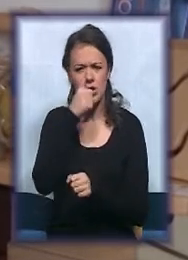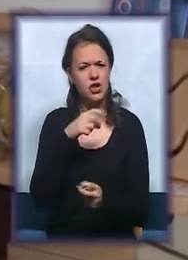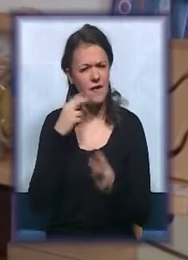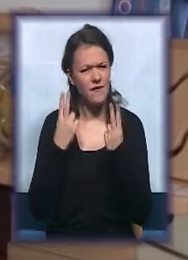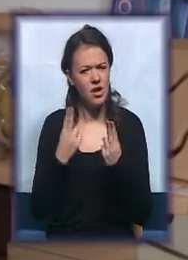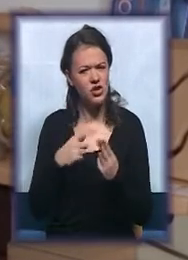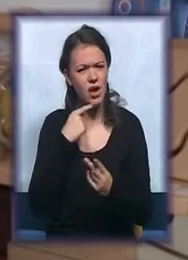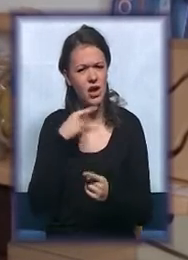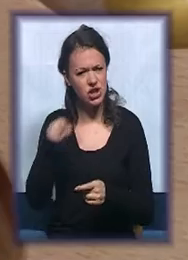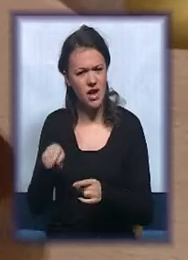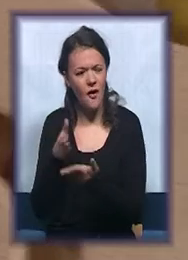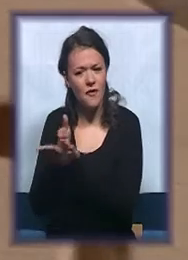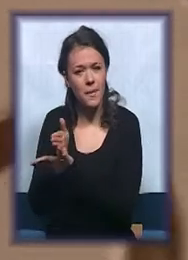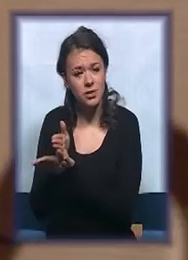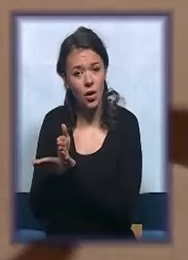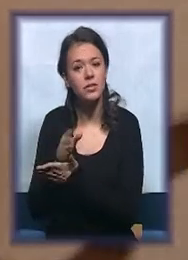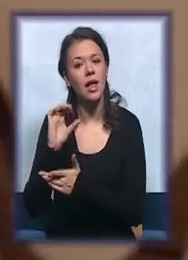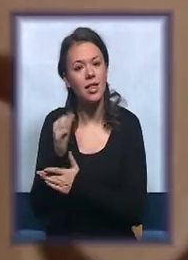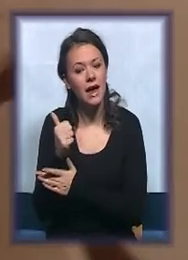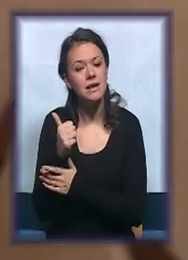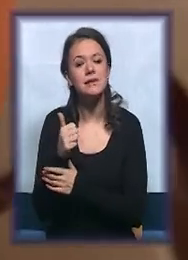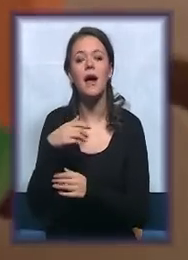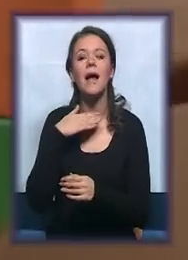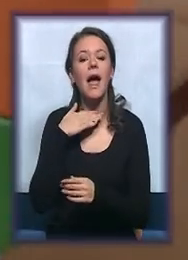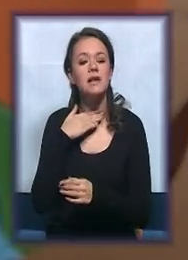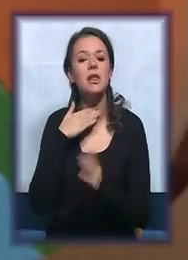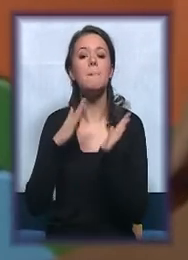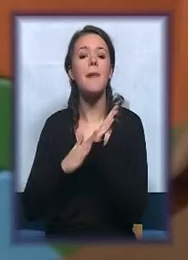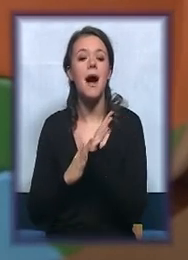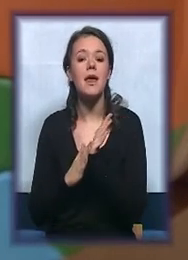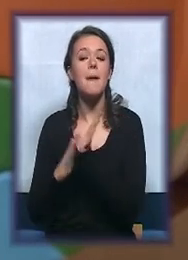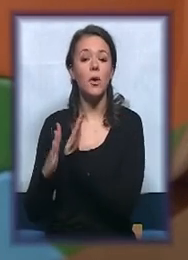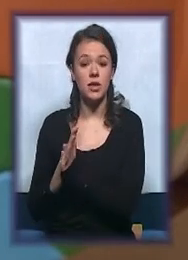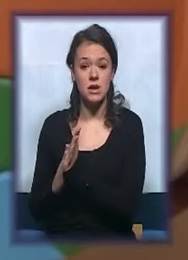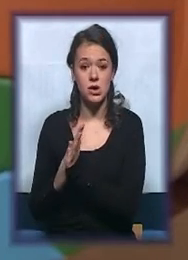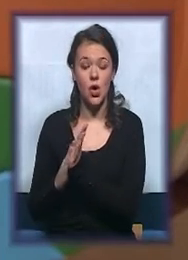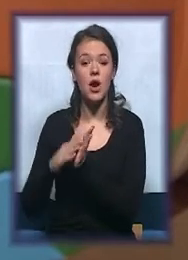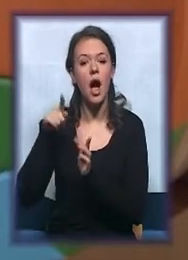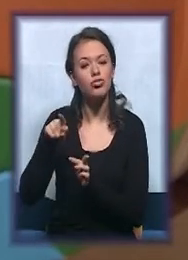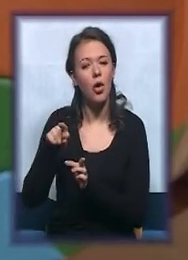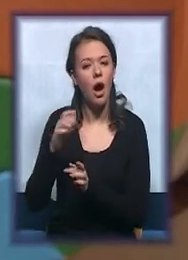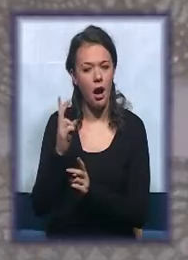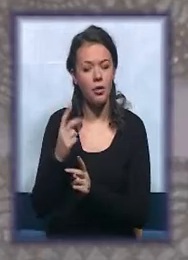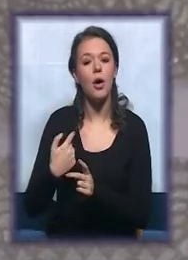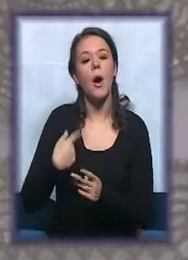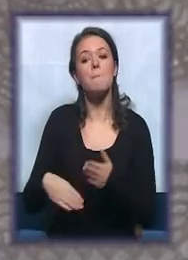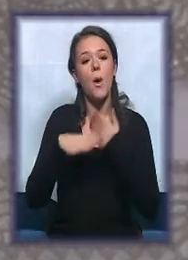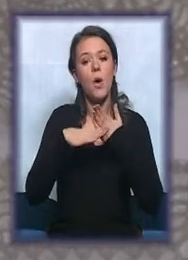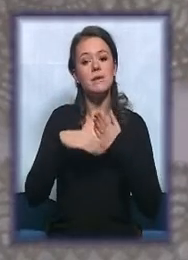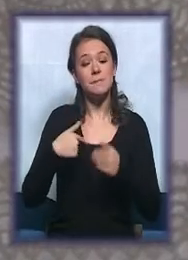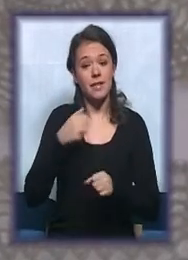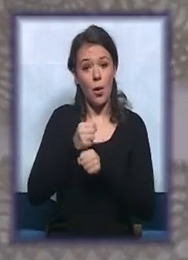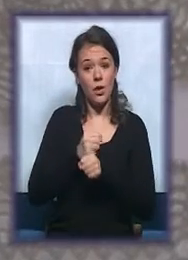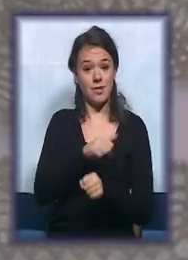metodu je da se zasniva na geslu same Marije Montessori, a to je pomozi mi da uradim sam.